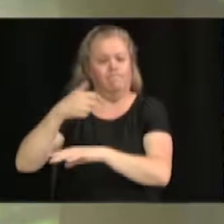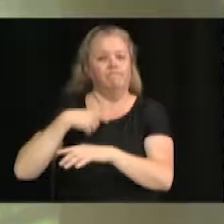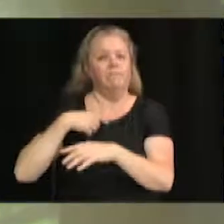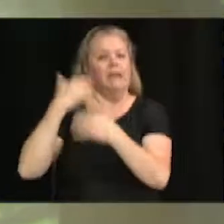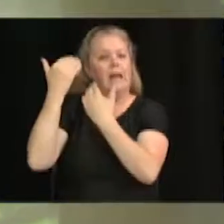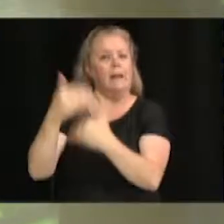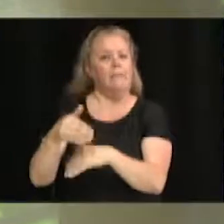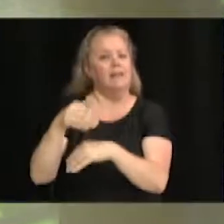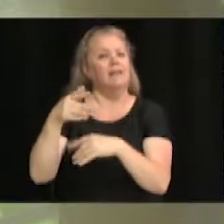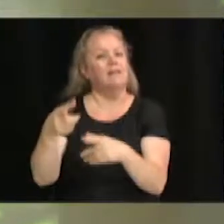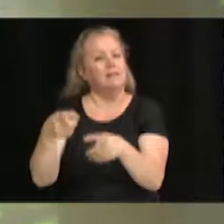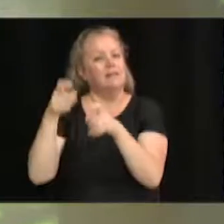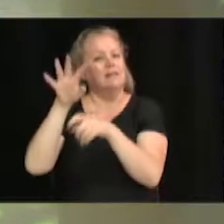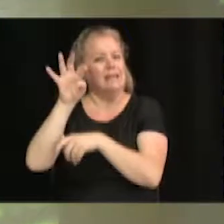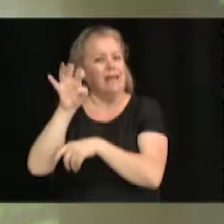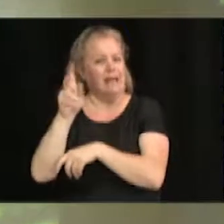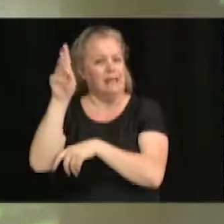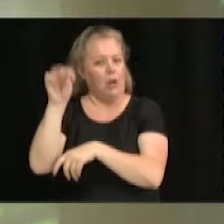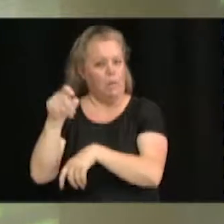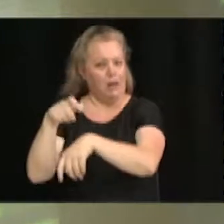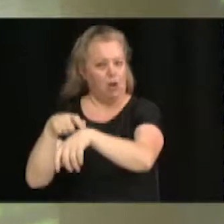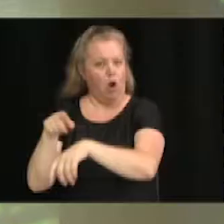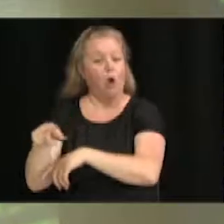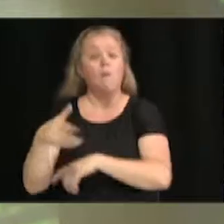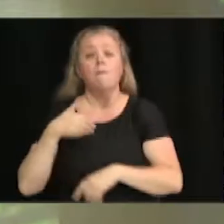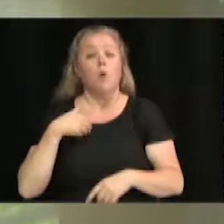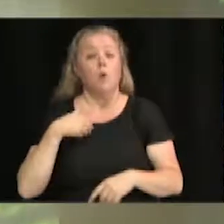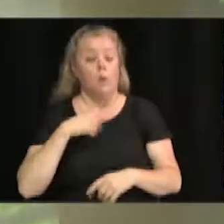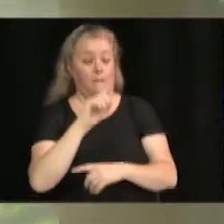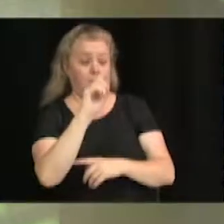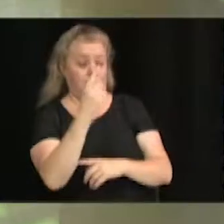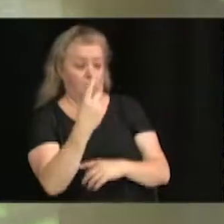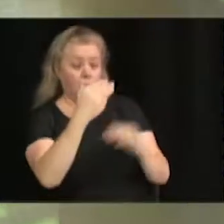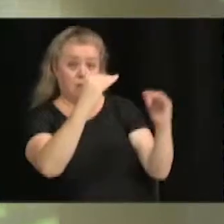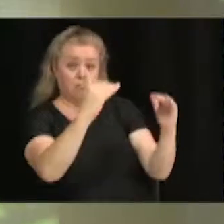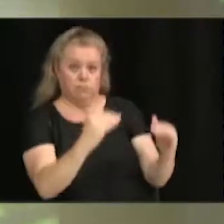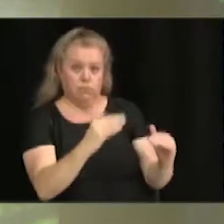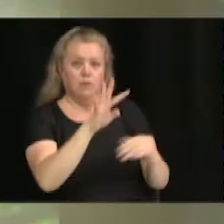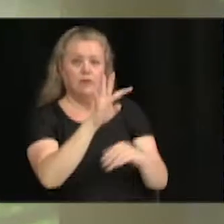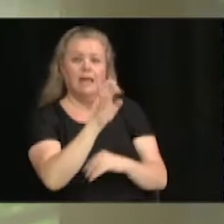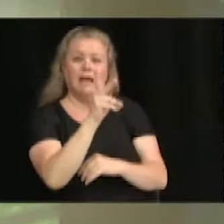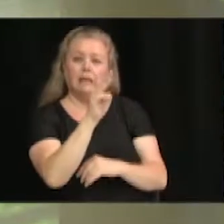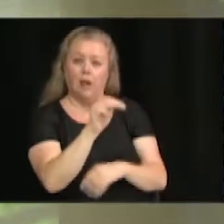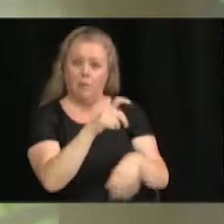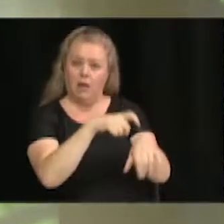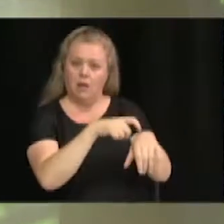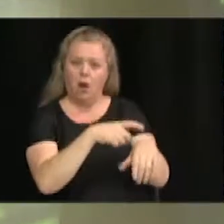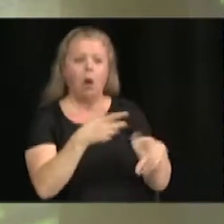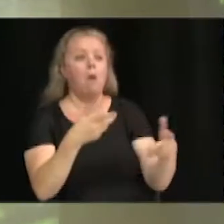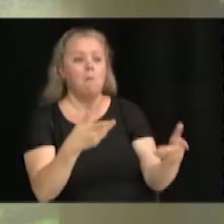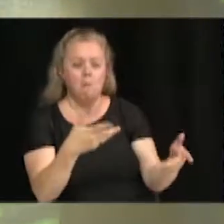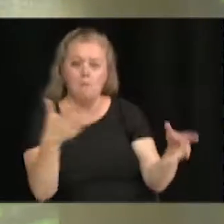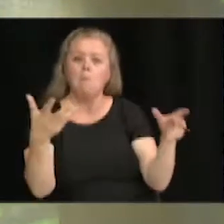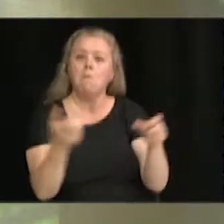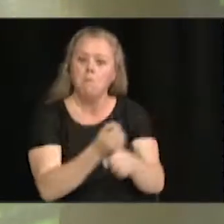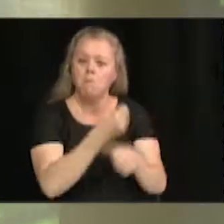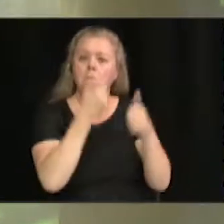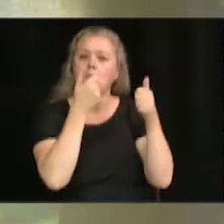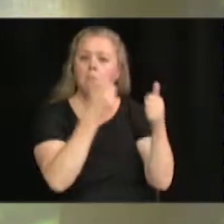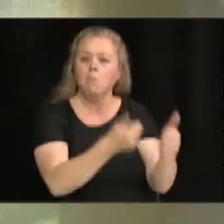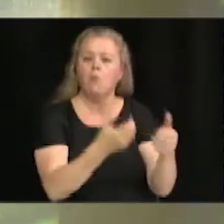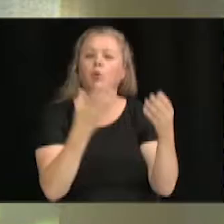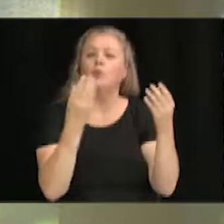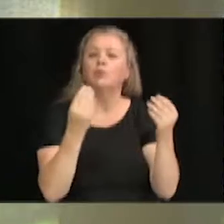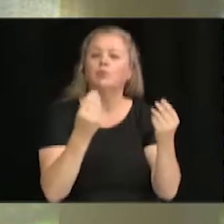mise en place permanente avec succès du premier projet visant à diminuer la limite de vitesse permise des véhicules à 40 km heure dans le secteur